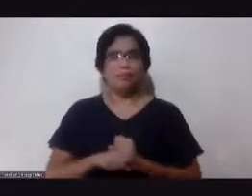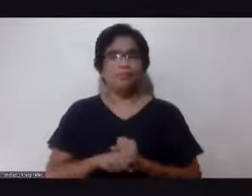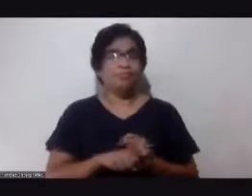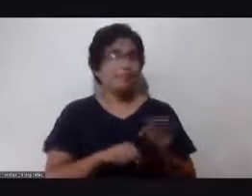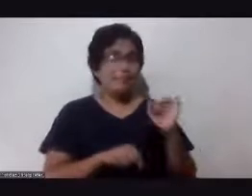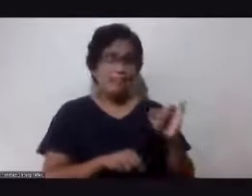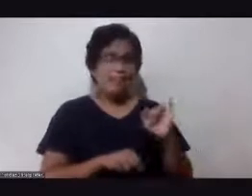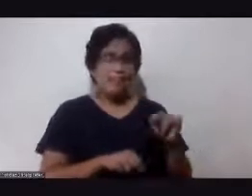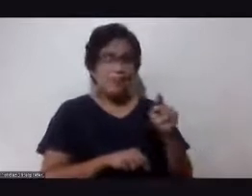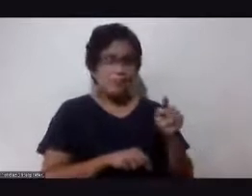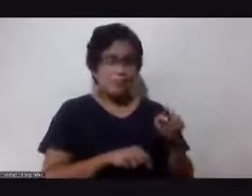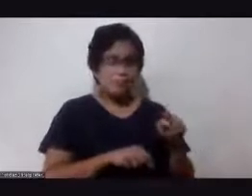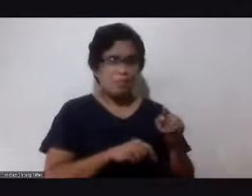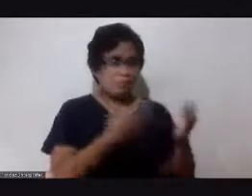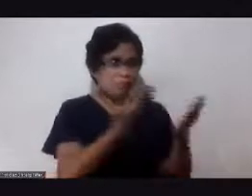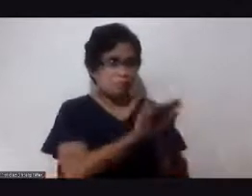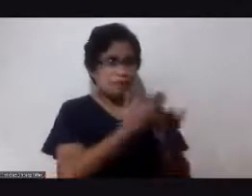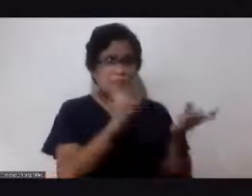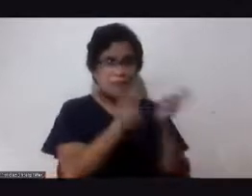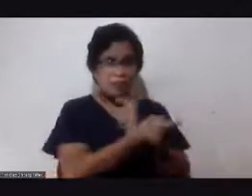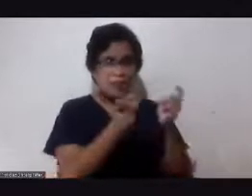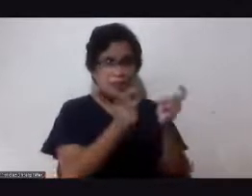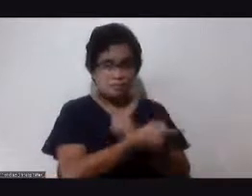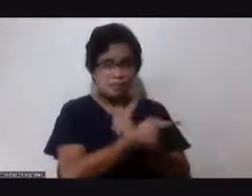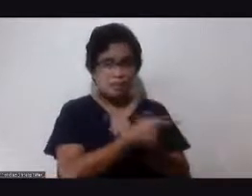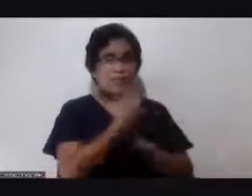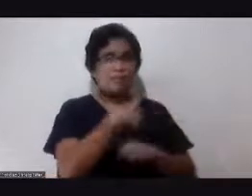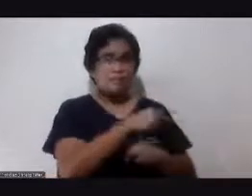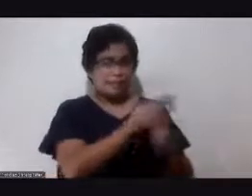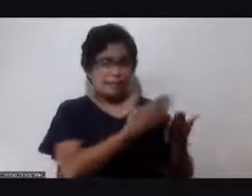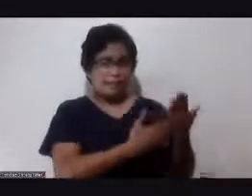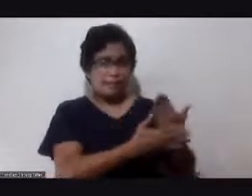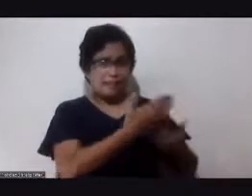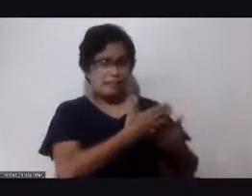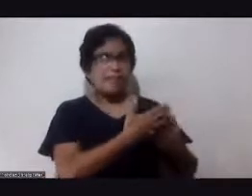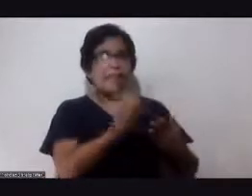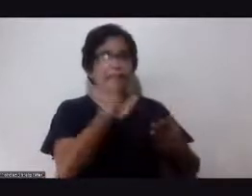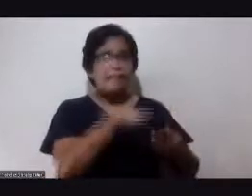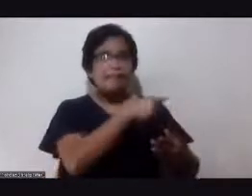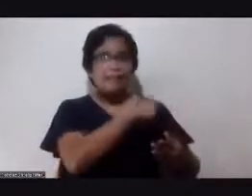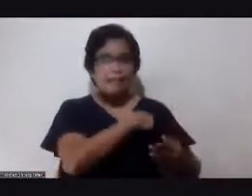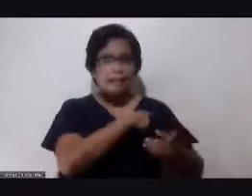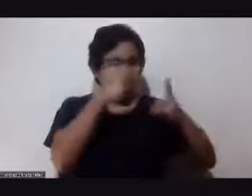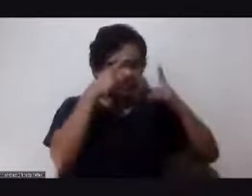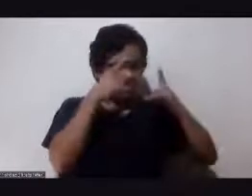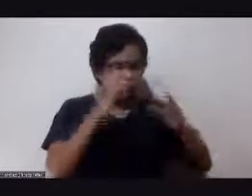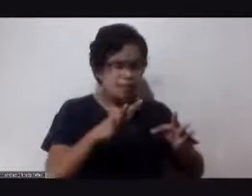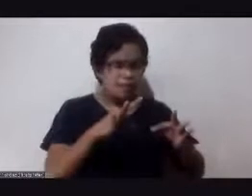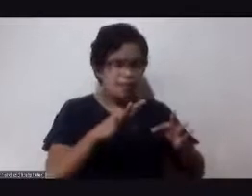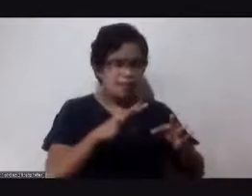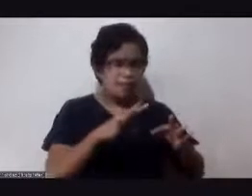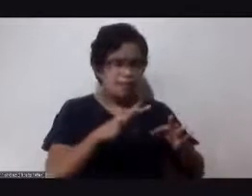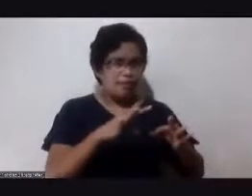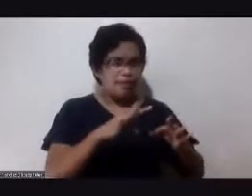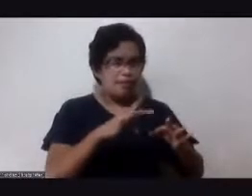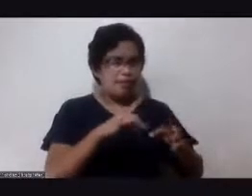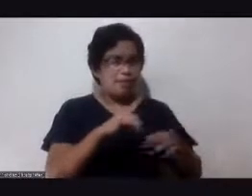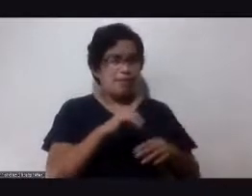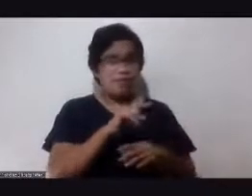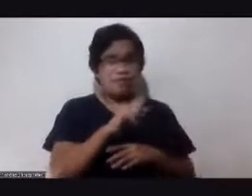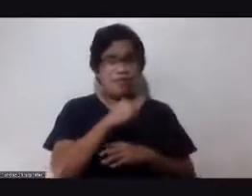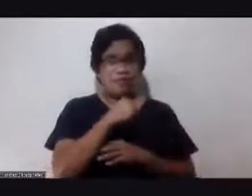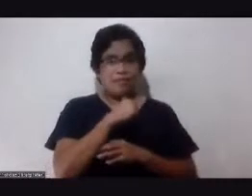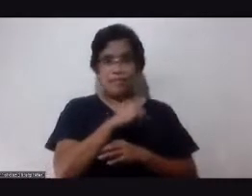pagbabago nga yan, Brother Benson, ay nasa ating mga kamay. Tayo ang magde-desisyon, hindi po pwedeng sinasabi lang ng walang aksyon.